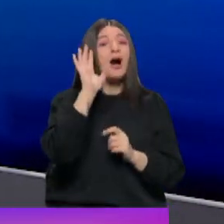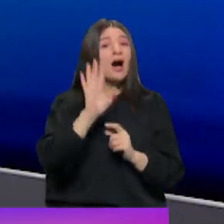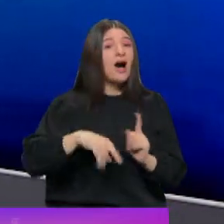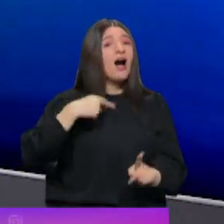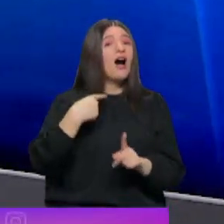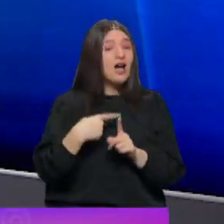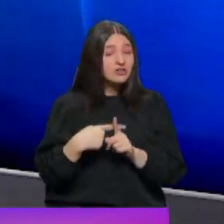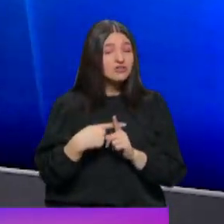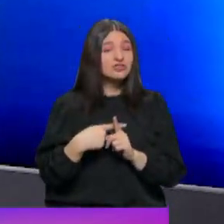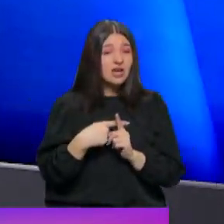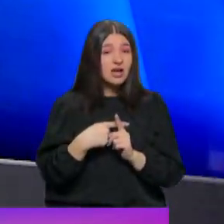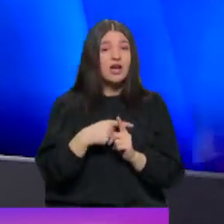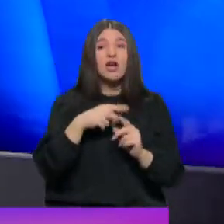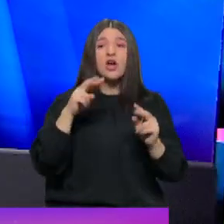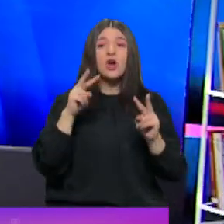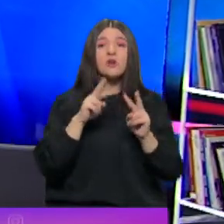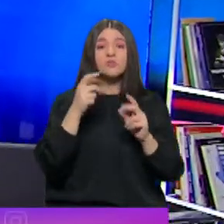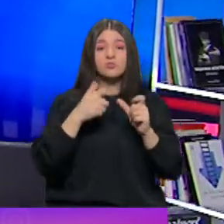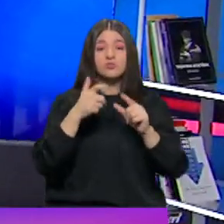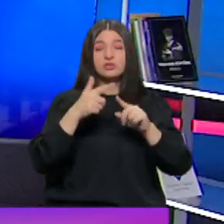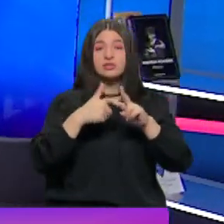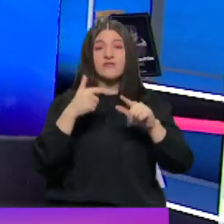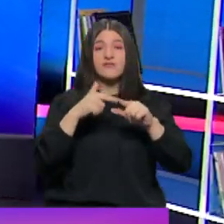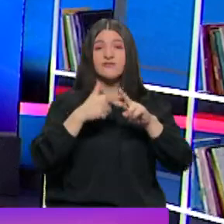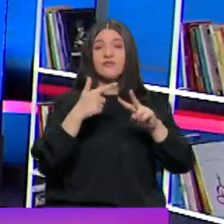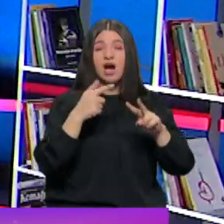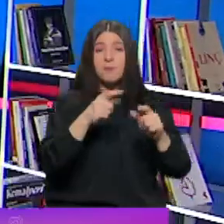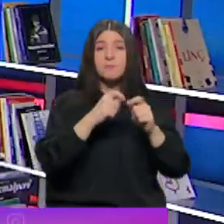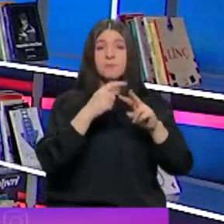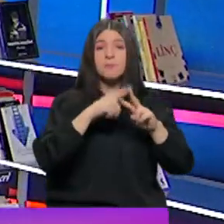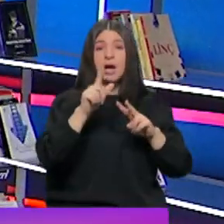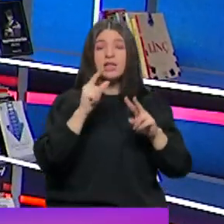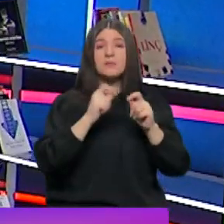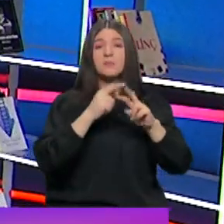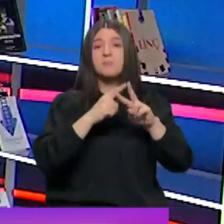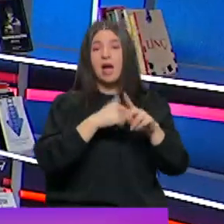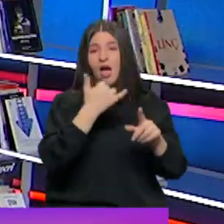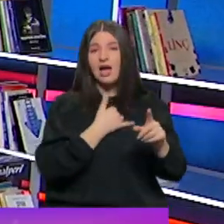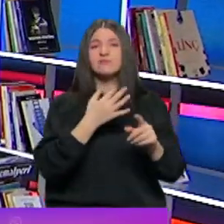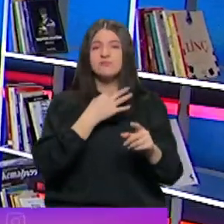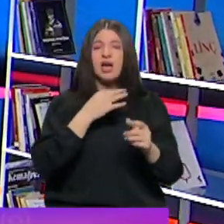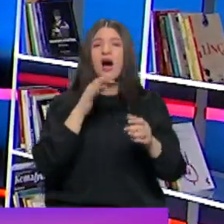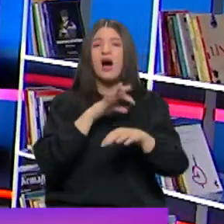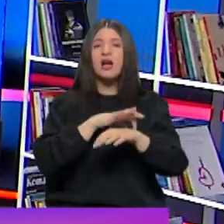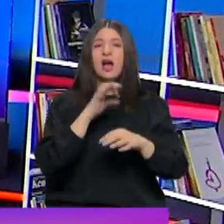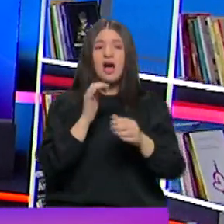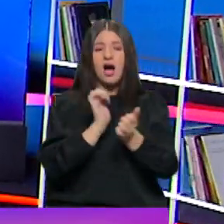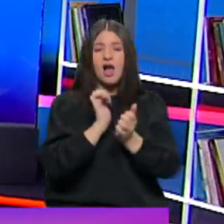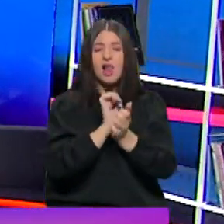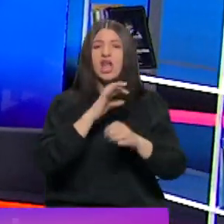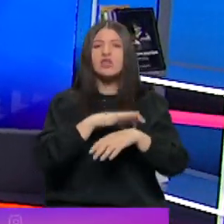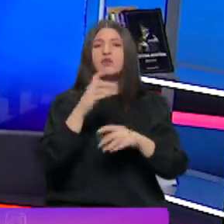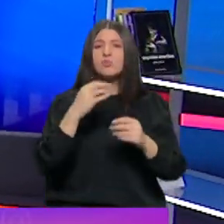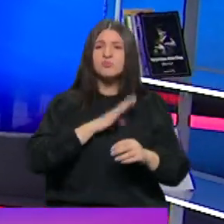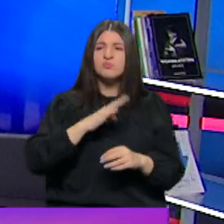Ayrıca Mustafa Balbay aradı da rica etti. Aile hekimleri de dertli dedi. Ve mutlaka